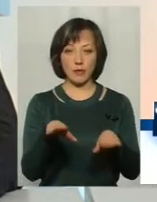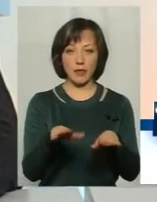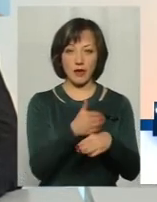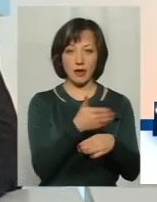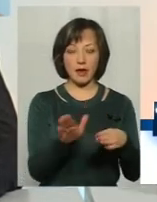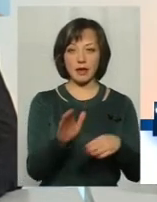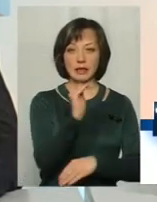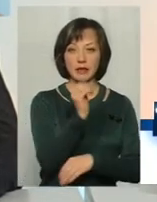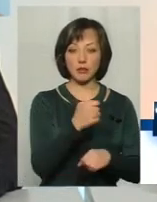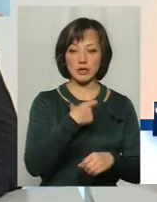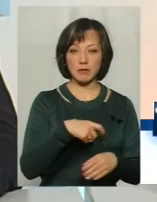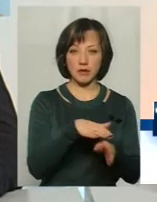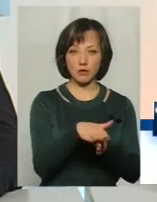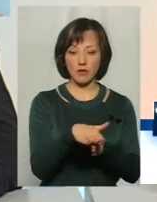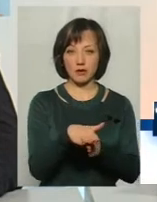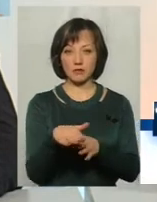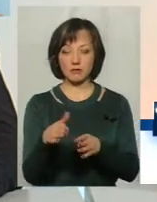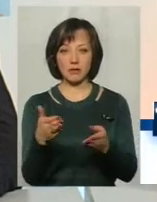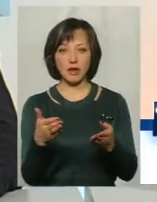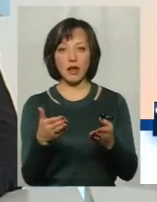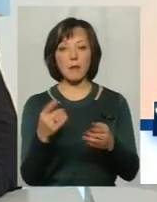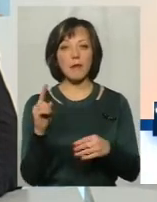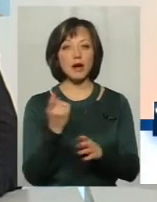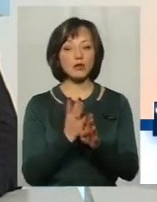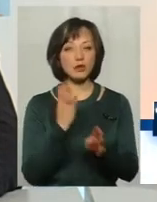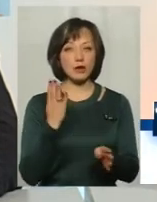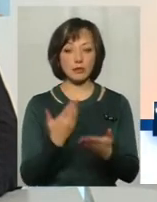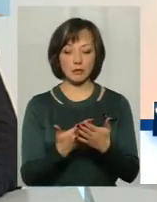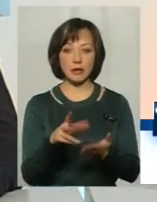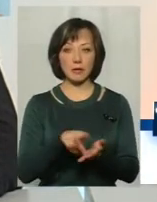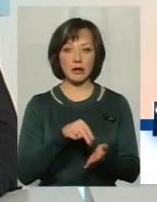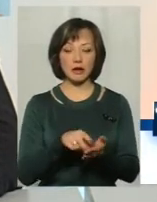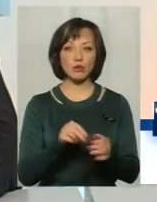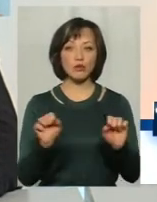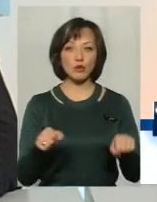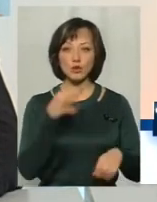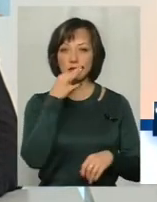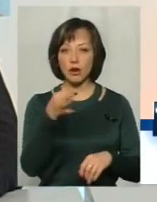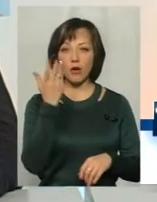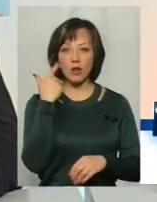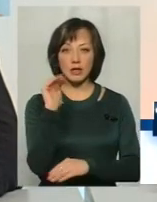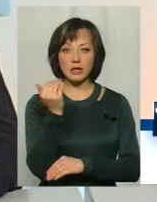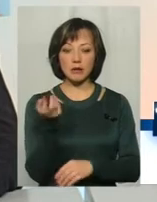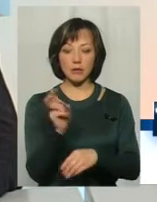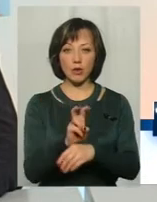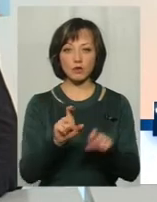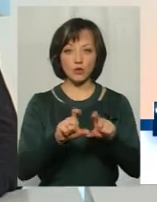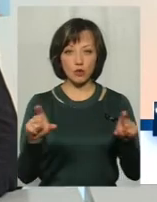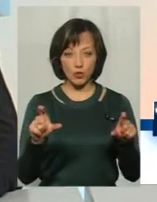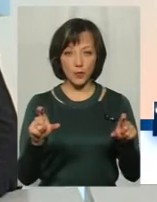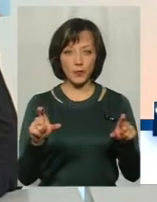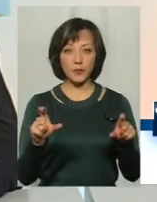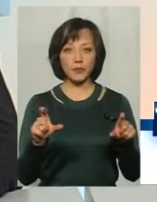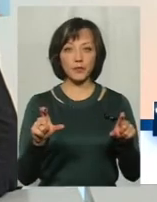де дитина може себе реалізувати. Ну, насамперед, для прикладу, можемо назвати, коли дитина приходить в школу, як тут вже